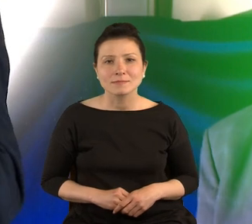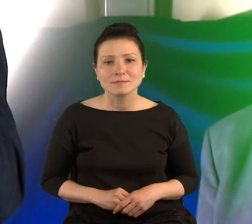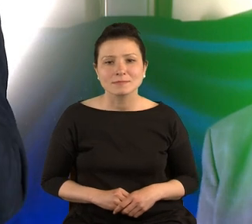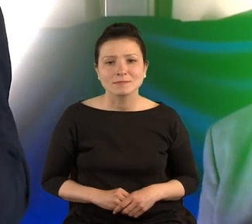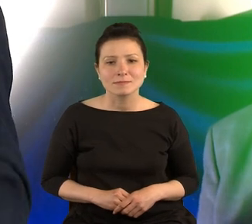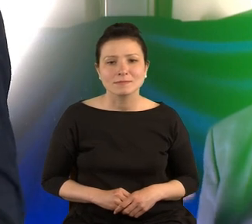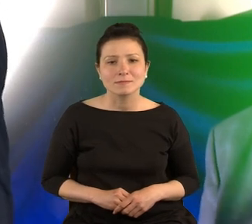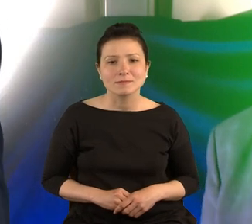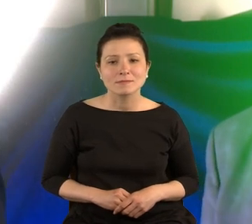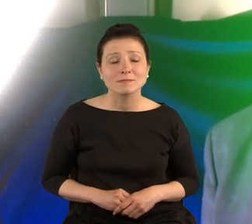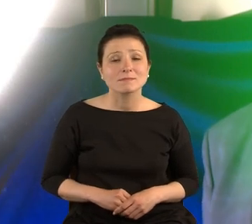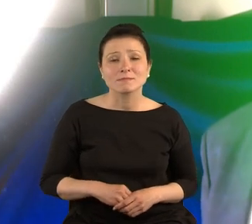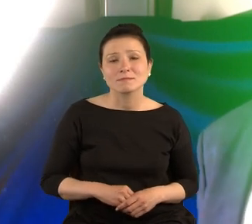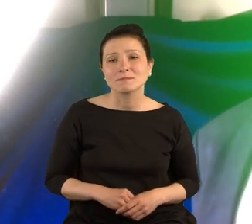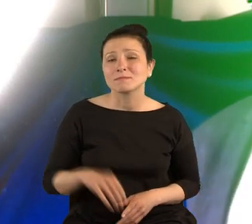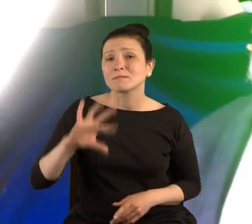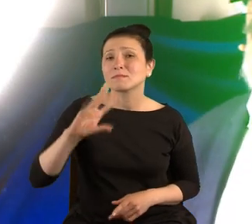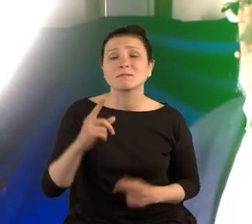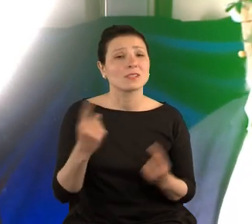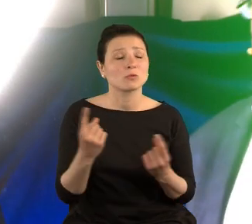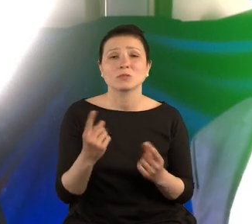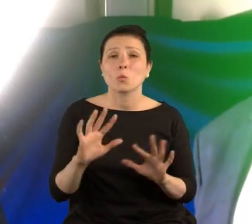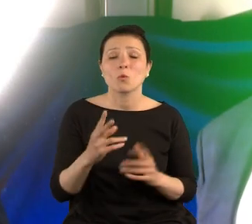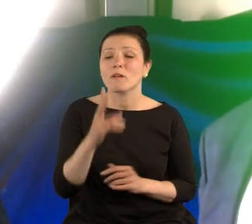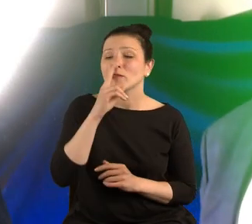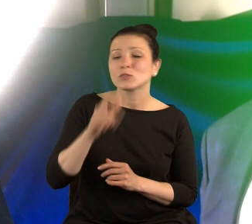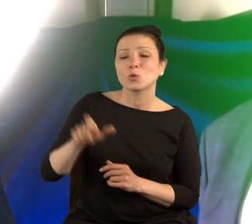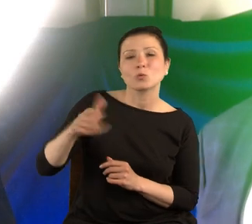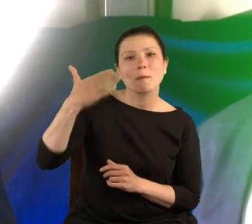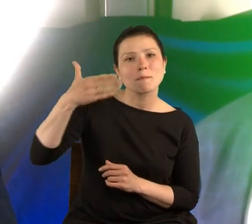Najpiękniejsza sytuacja jest widzieć mistrza,